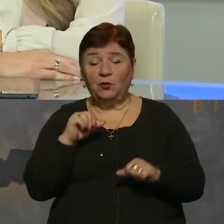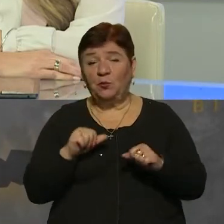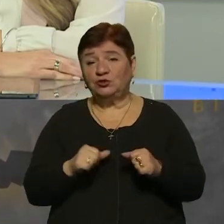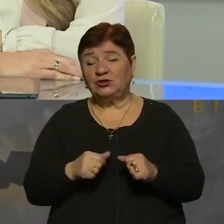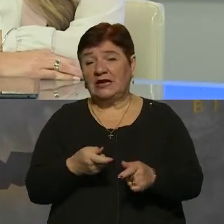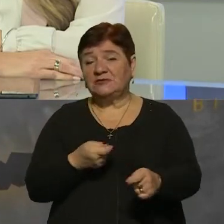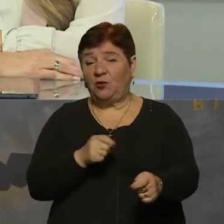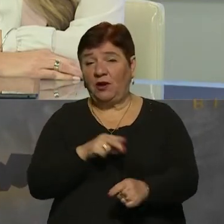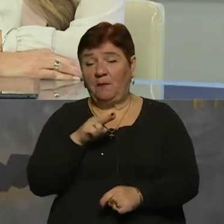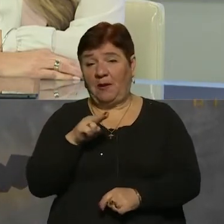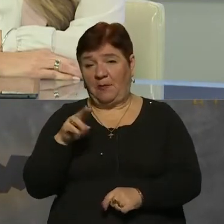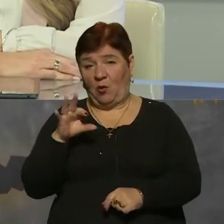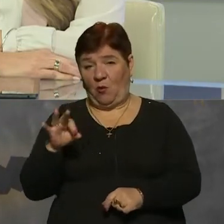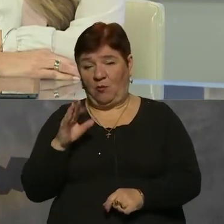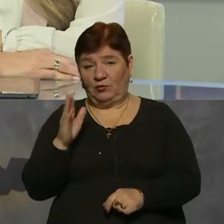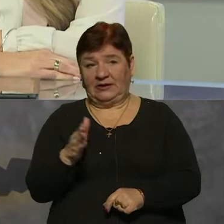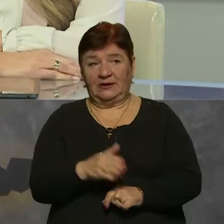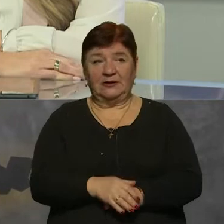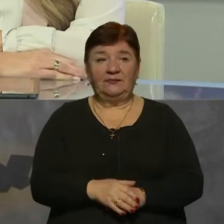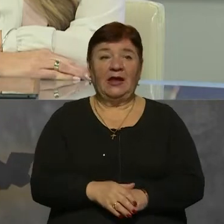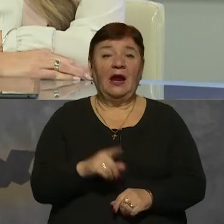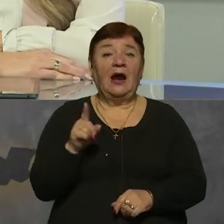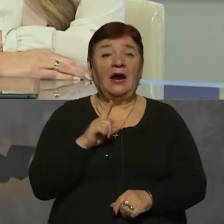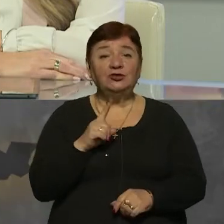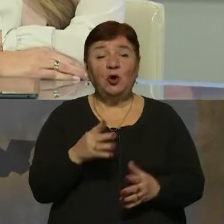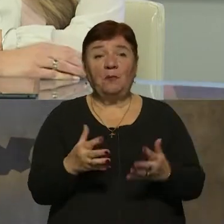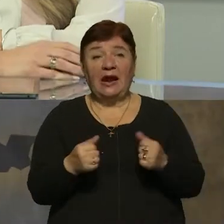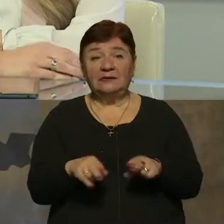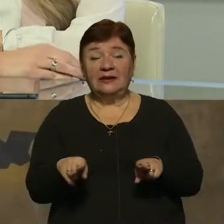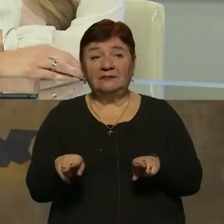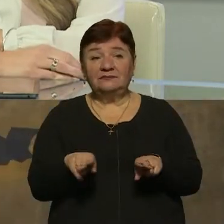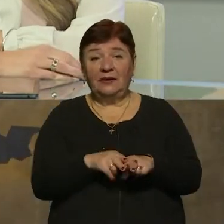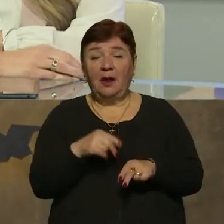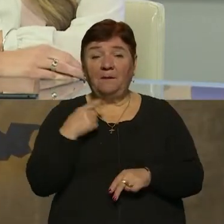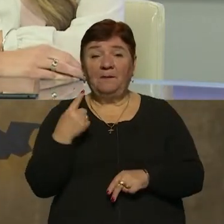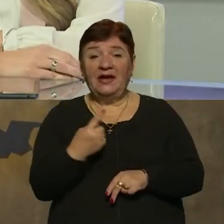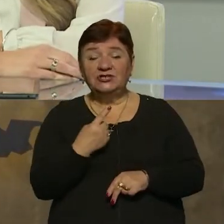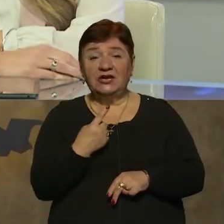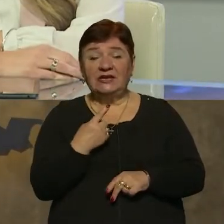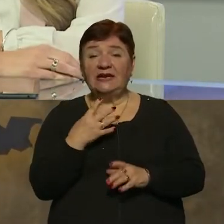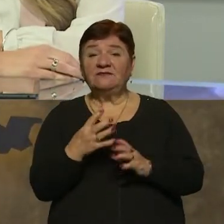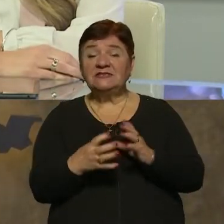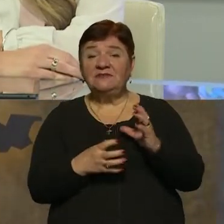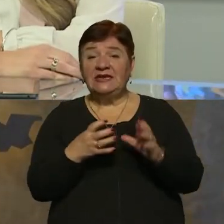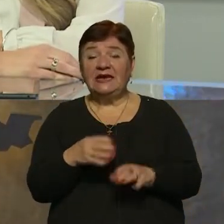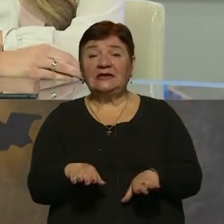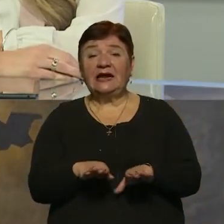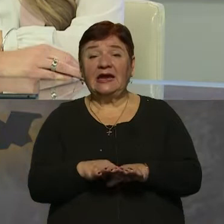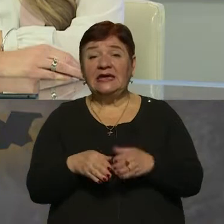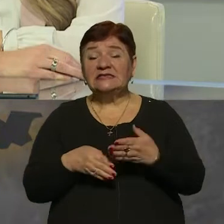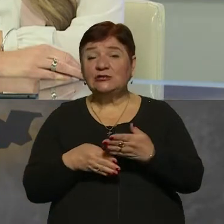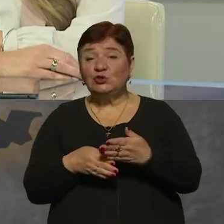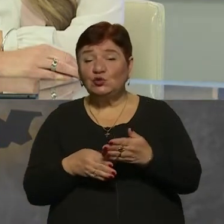зброєю протиповітряної оборони. Пане Геннадію, а що брали за аналог? Ви кажете, перша єдина в світі, такий